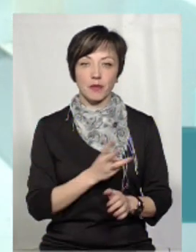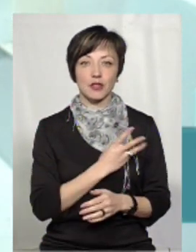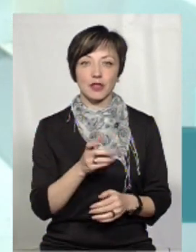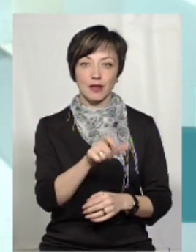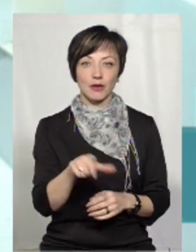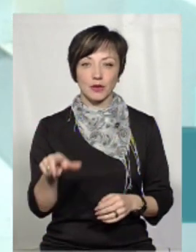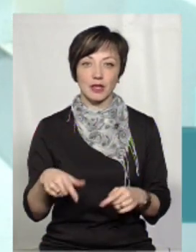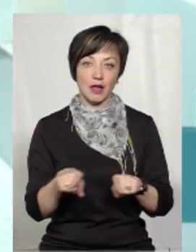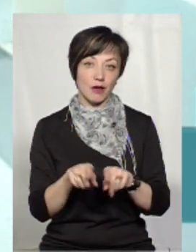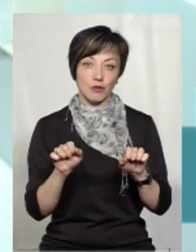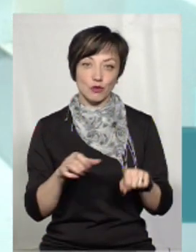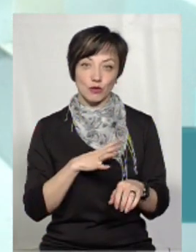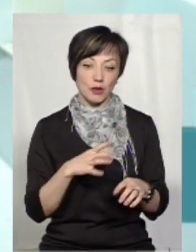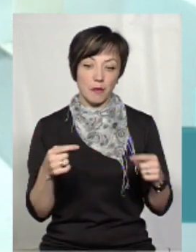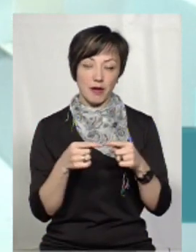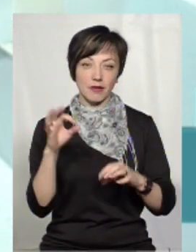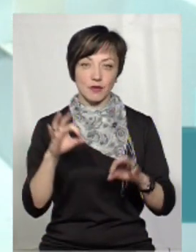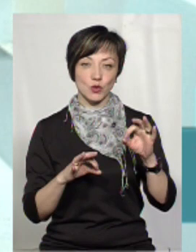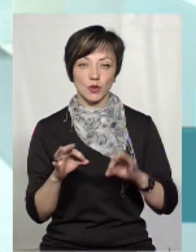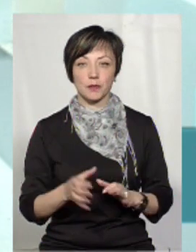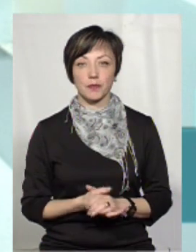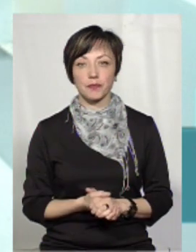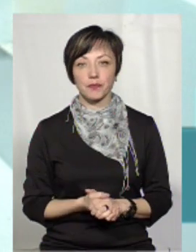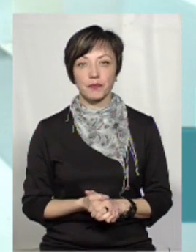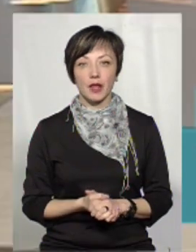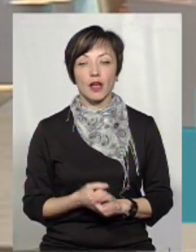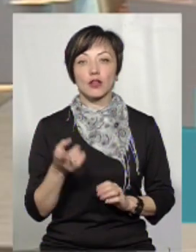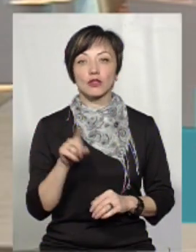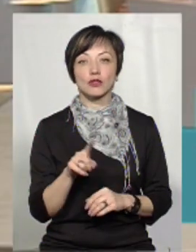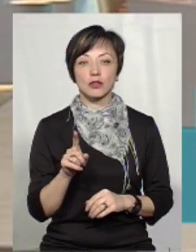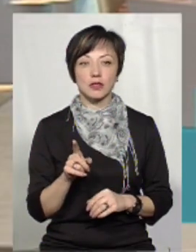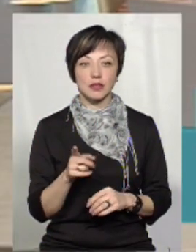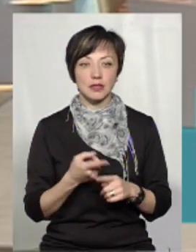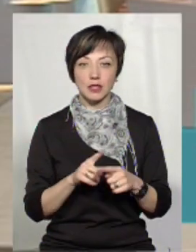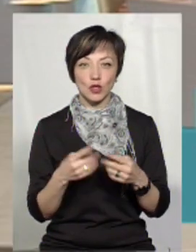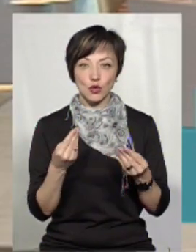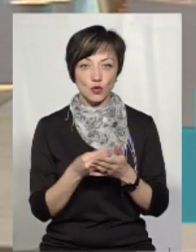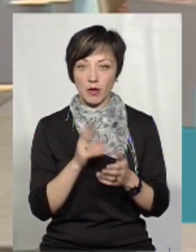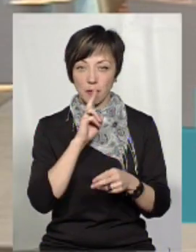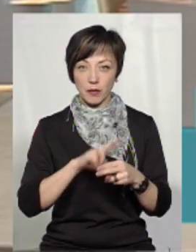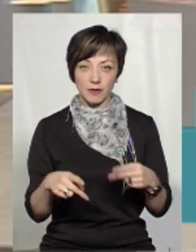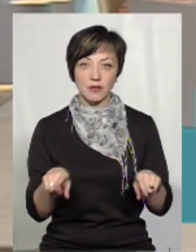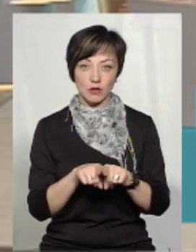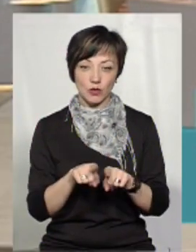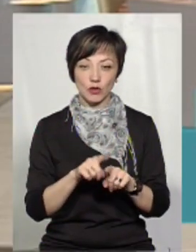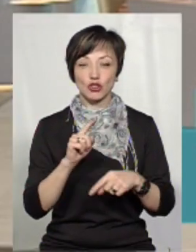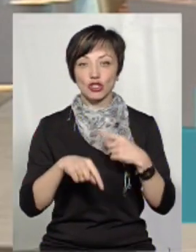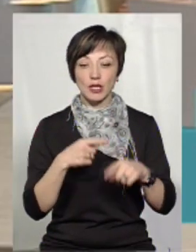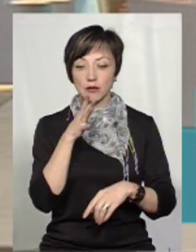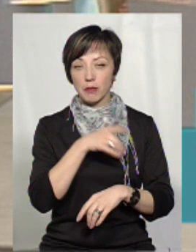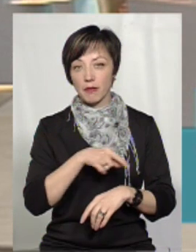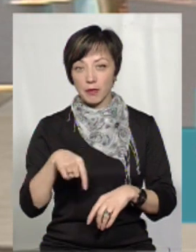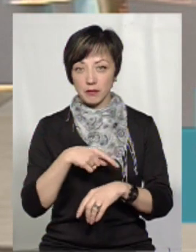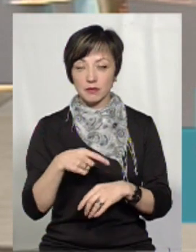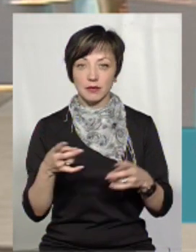бажання людей, і такі можуть бути якийсь певний відсоток. А що тоді? Вони нікуди ця сума не дінеться, воно все рівно потім через певний